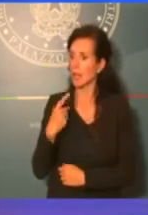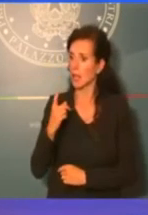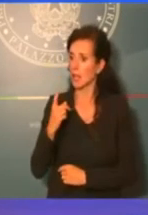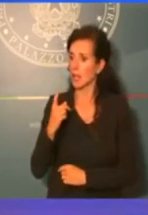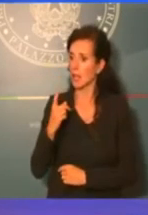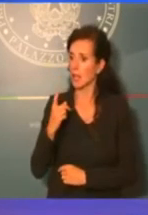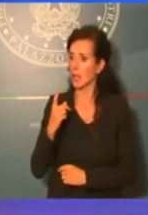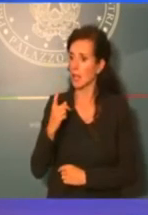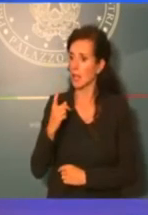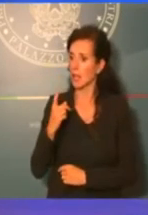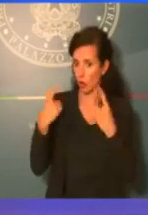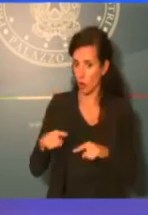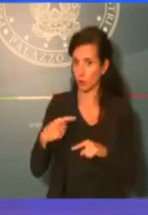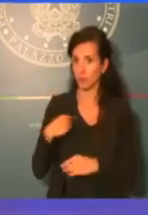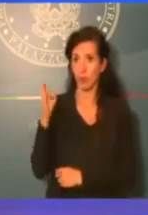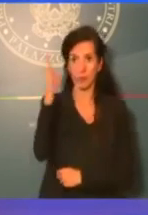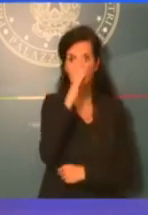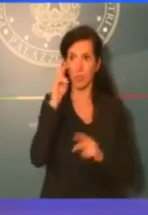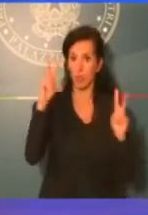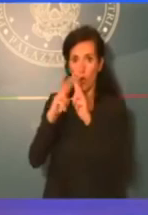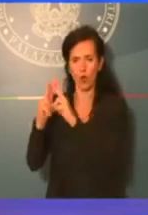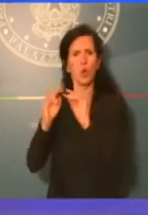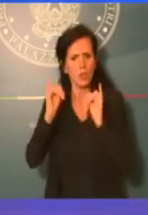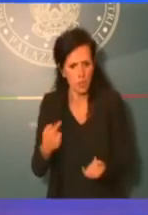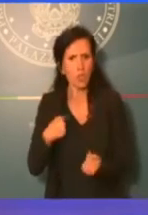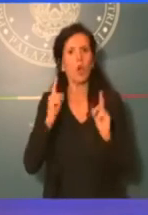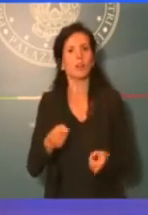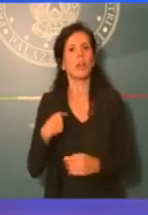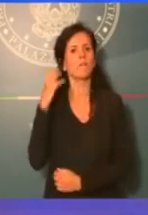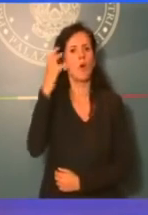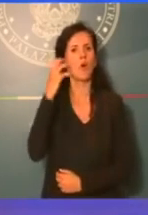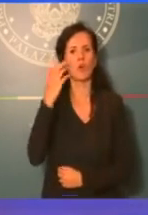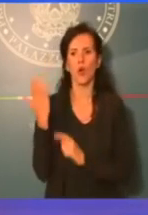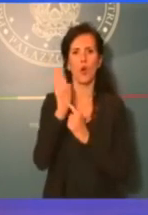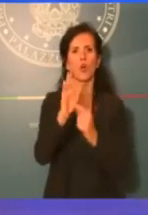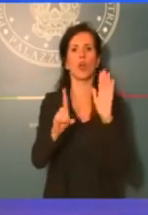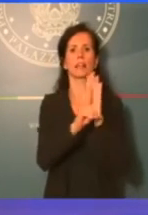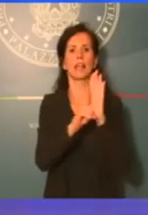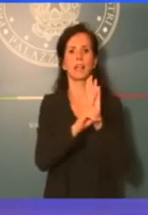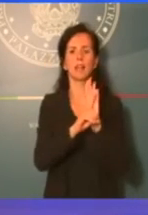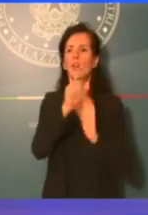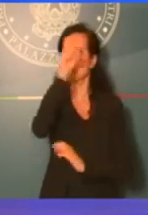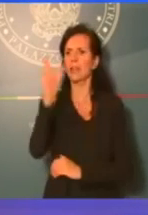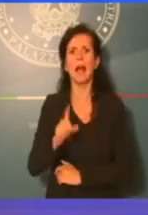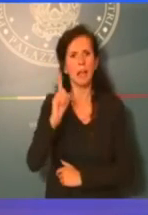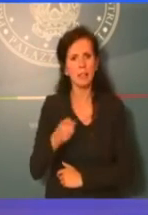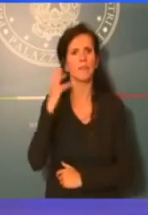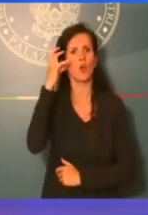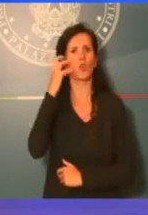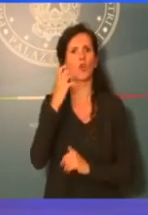vanterò di questo decreto. Ci dovremmo vantare, ci dobbiamo tutti vantare. Tutta l'Italia deve vantarsi di questo decreto, ma ancora più